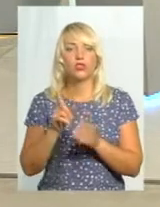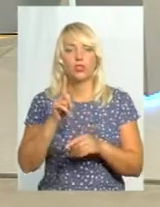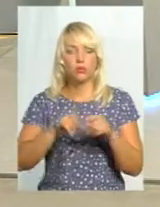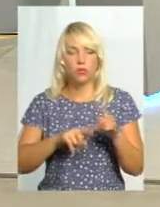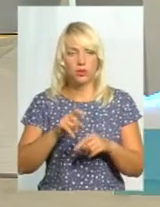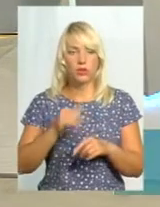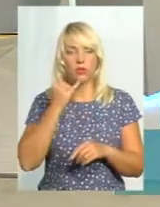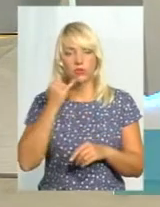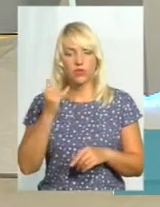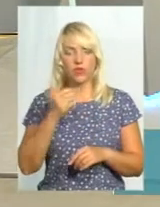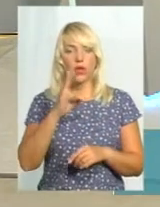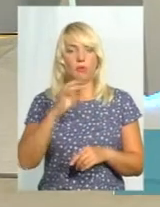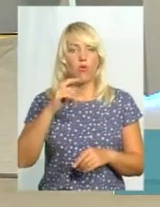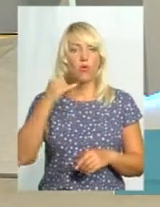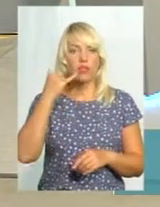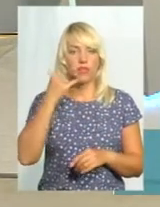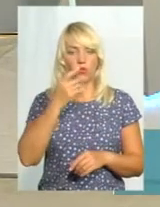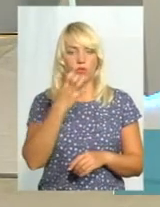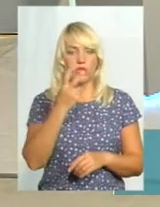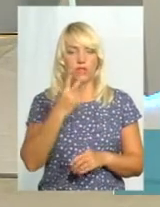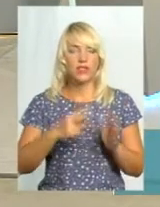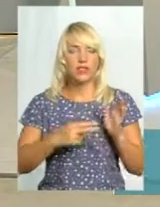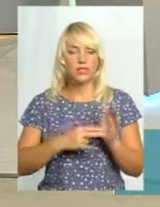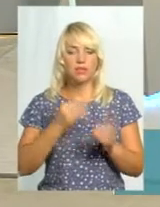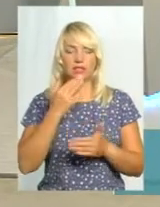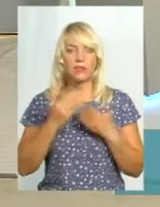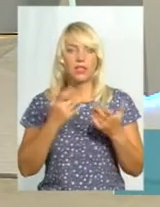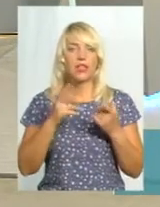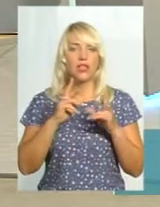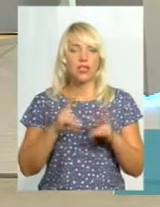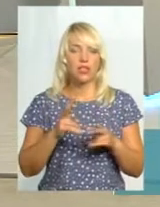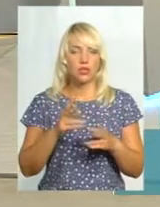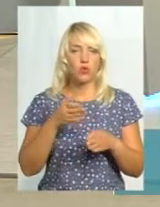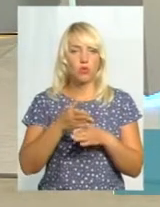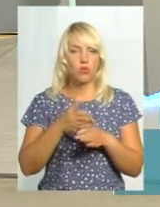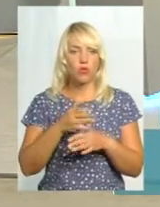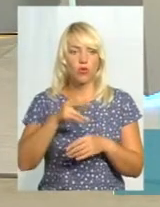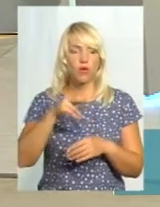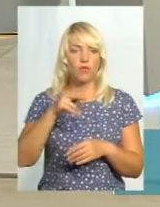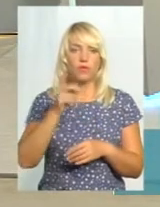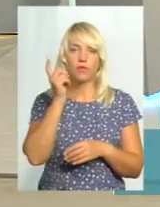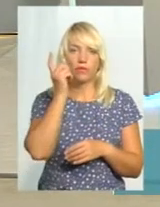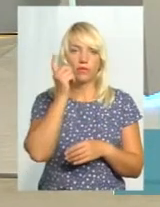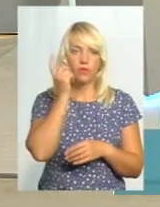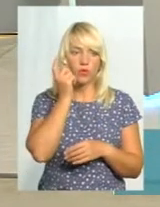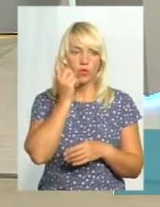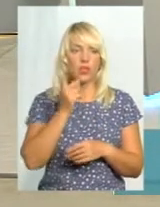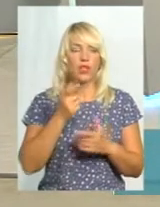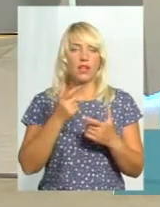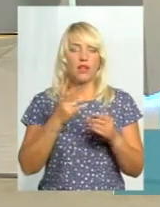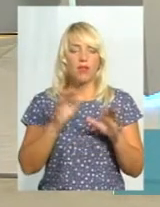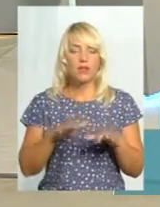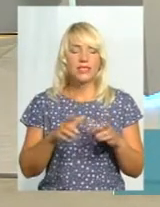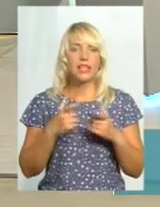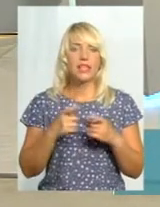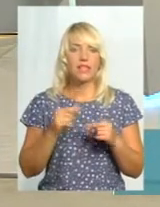527 і запитали, які є допомоги, телефонні допомоги саме в тому місці, де вони знаходяться. У нас нещодавно було